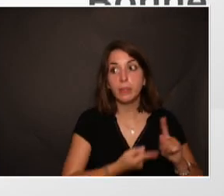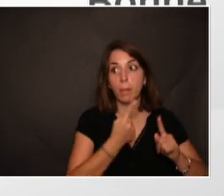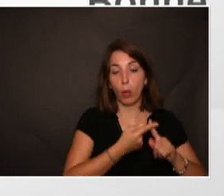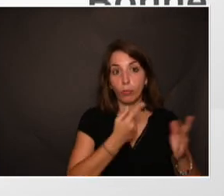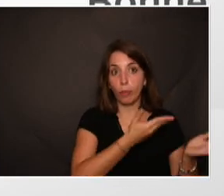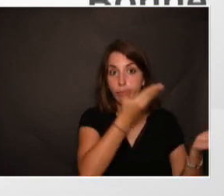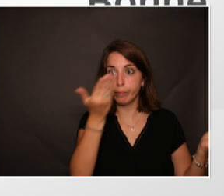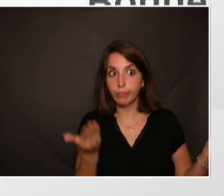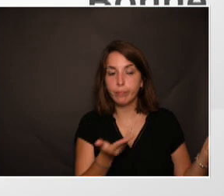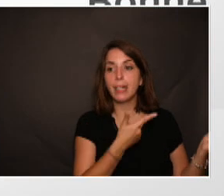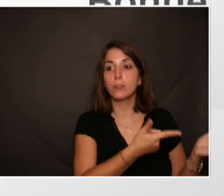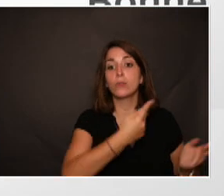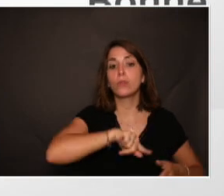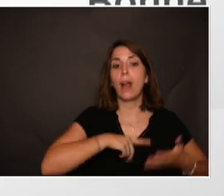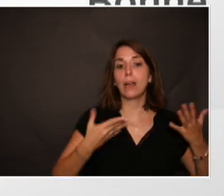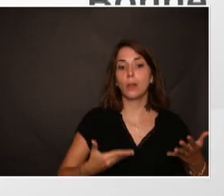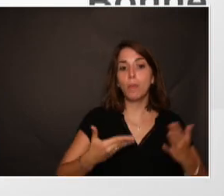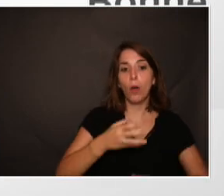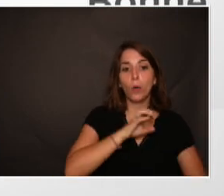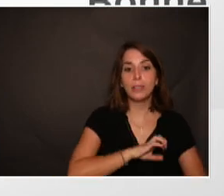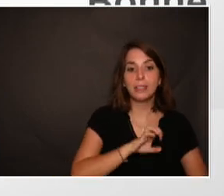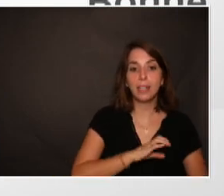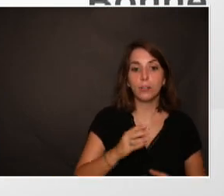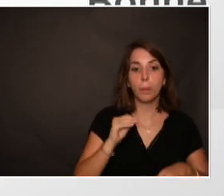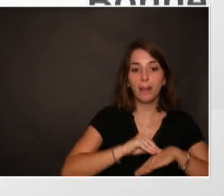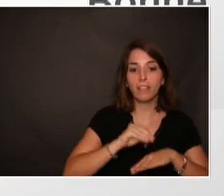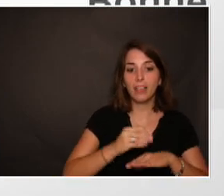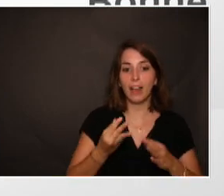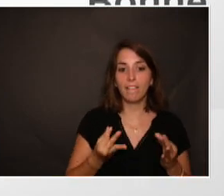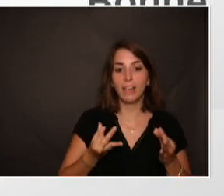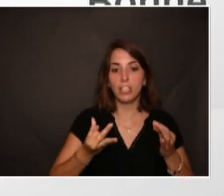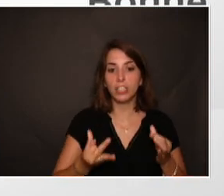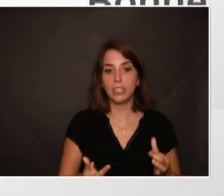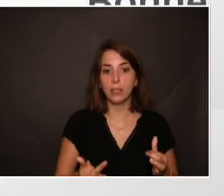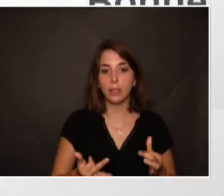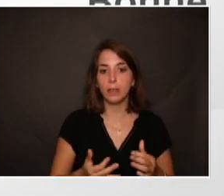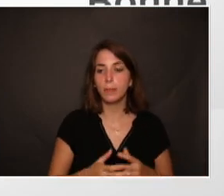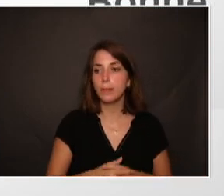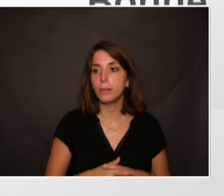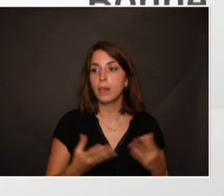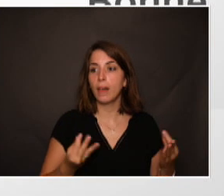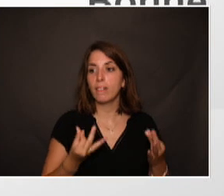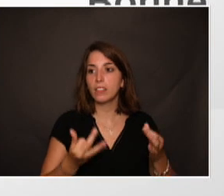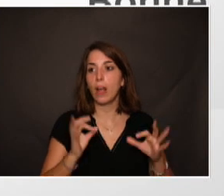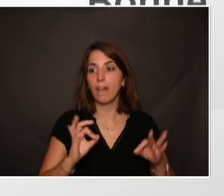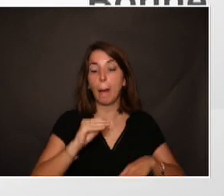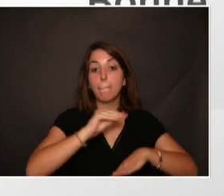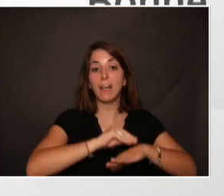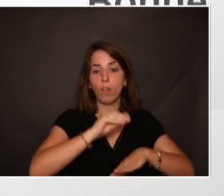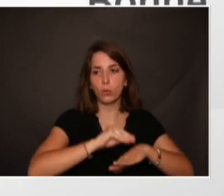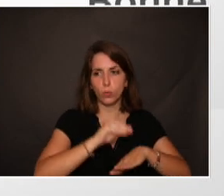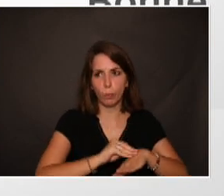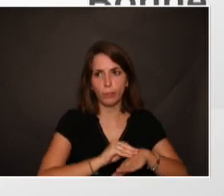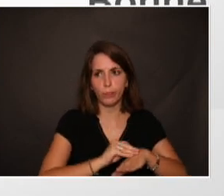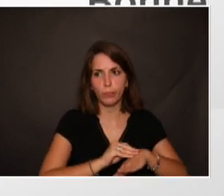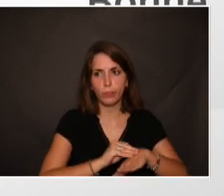est à un stade où on essaye justement de prévenir la fragilité en jouant sur la prévention et on vient